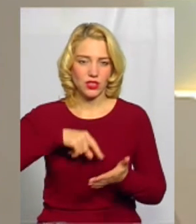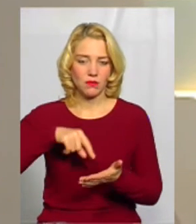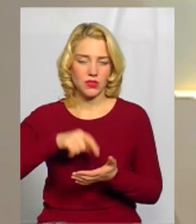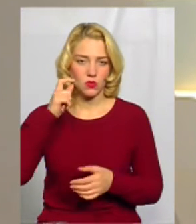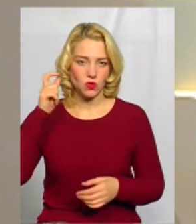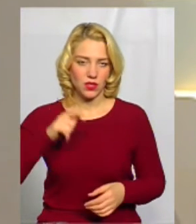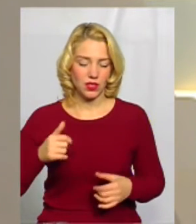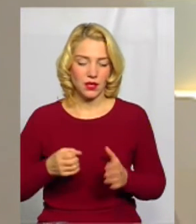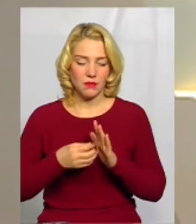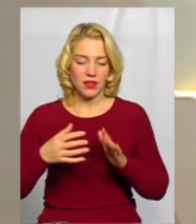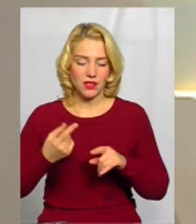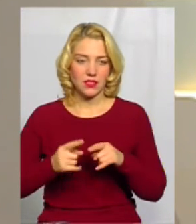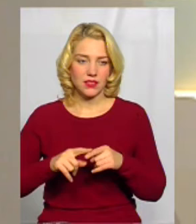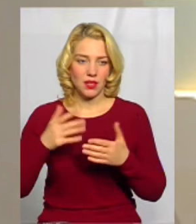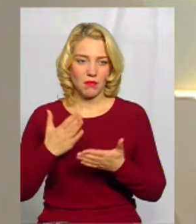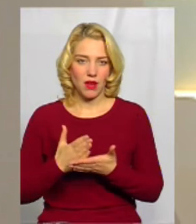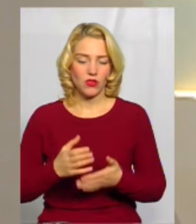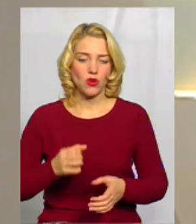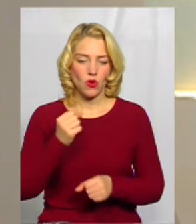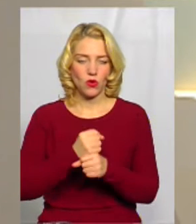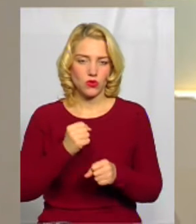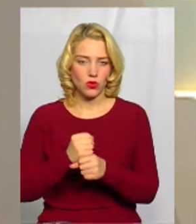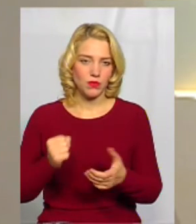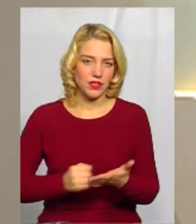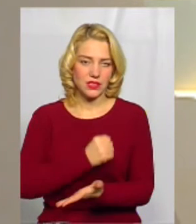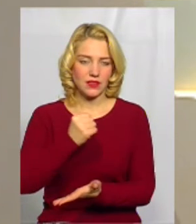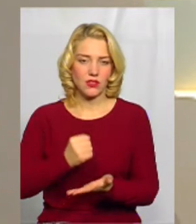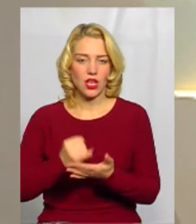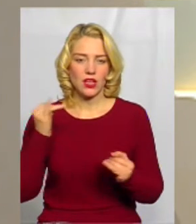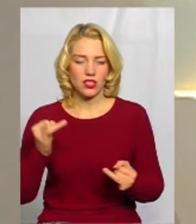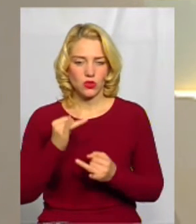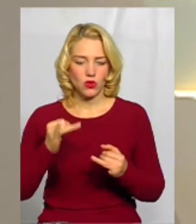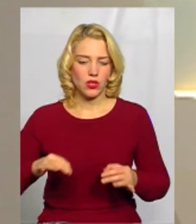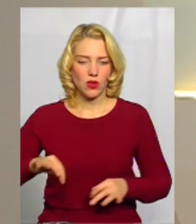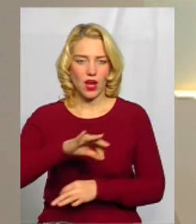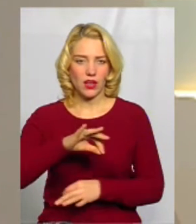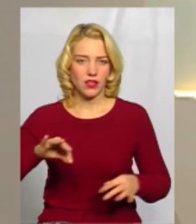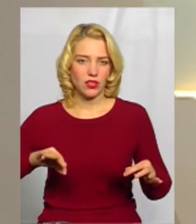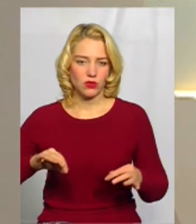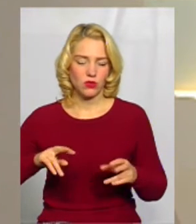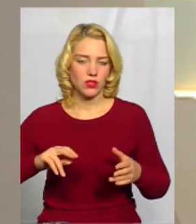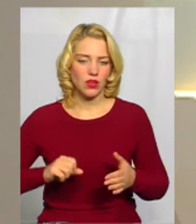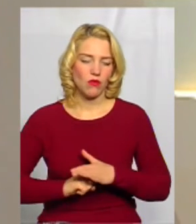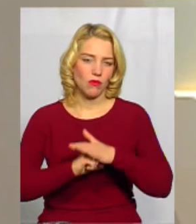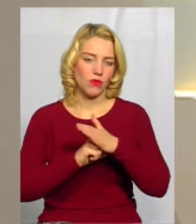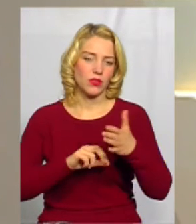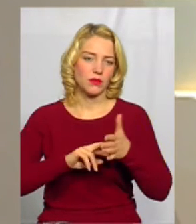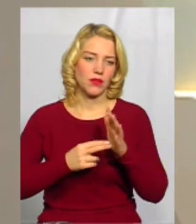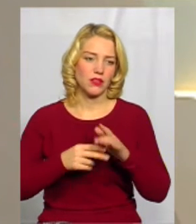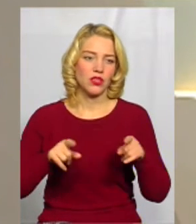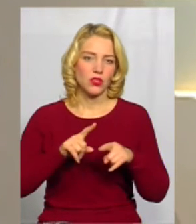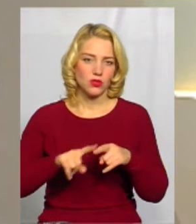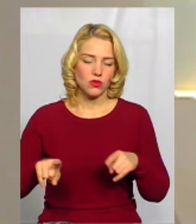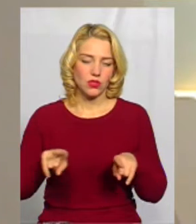з них вже мають розроблені і затверджені історико-архітектурні опорні плани. Скоро такий план